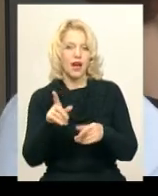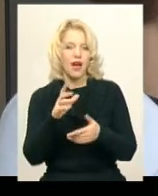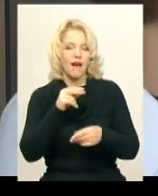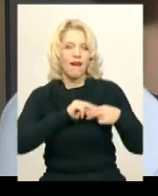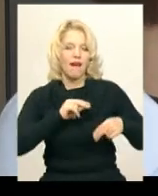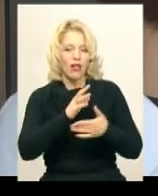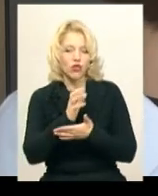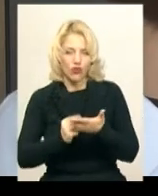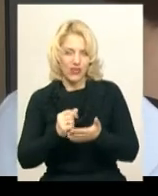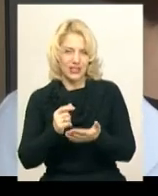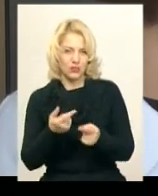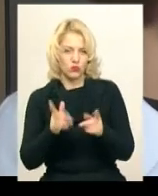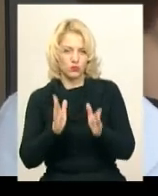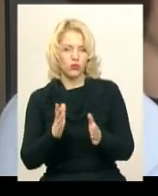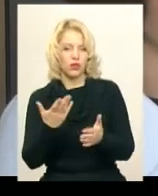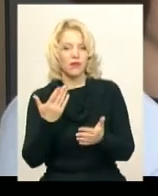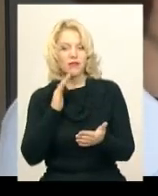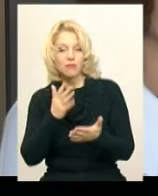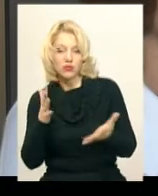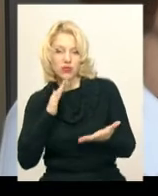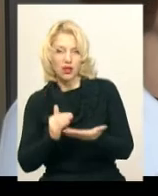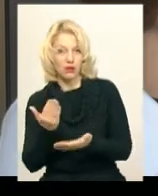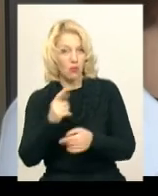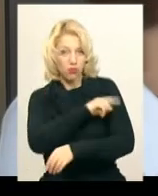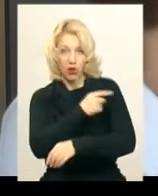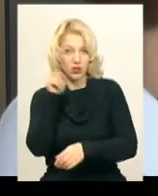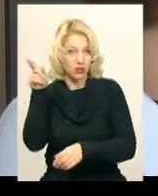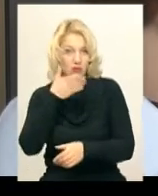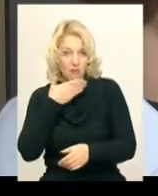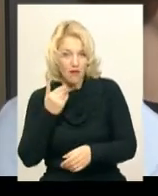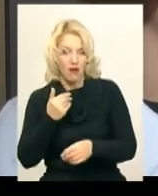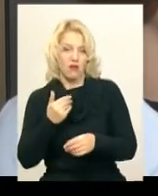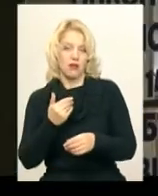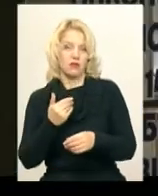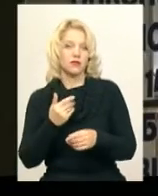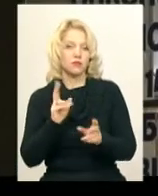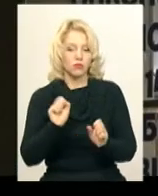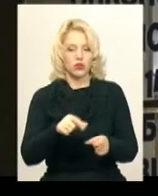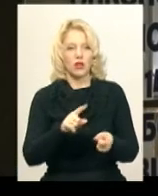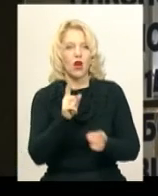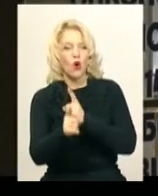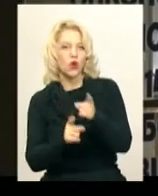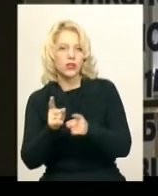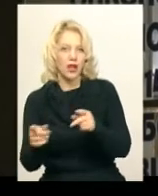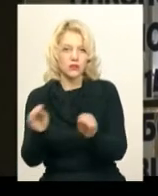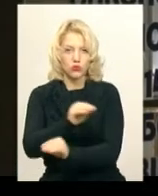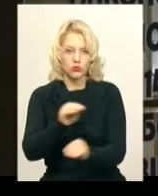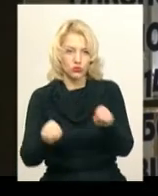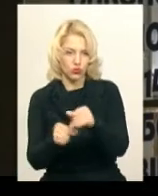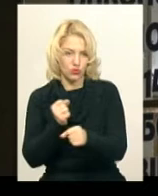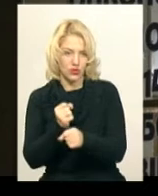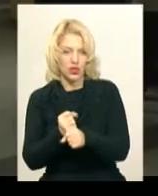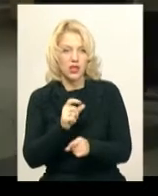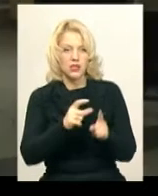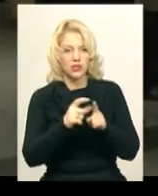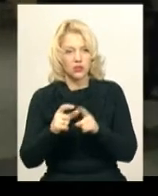якісно. Якщо в якоїсь поліклініки не буде спеціаліста, то можна буде провести ротацію. За словами головного лікаря четвертої поліклініки